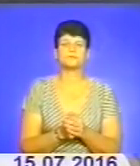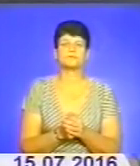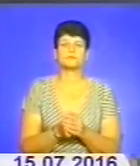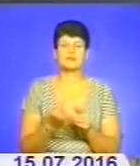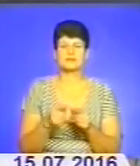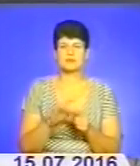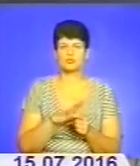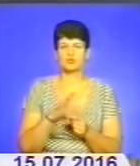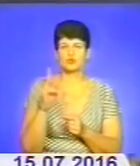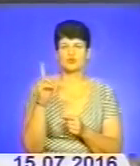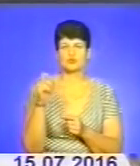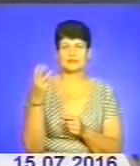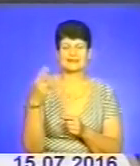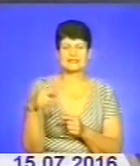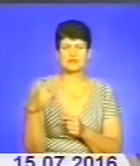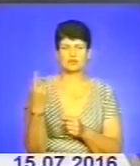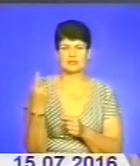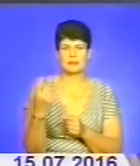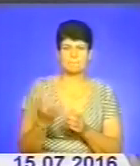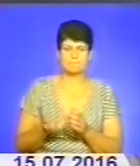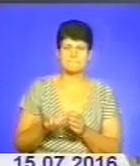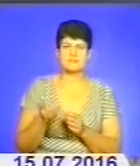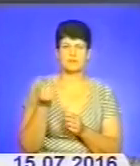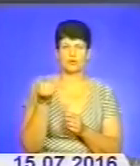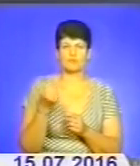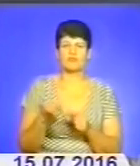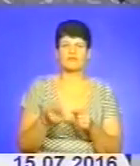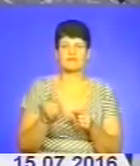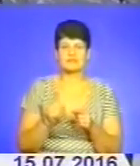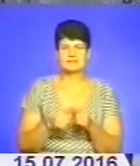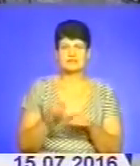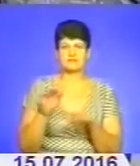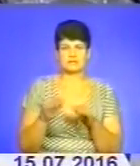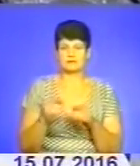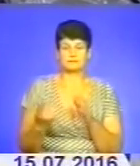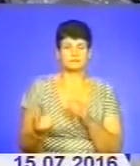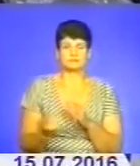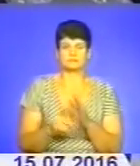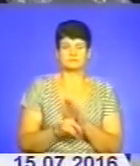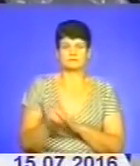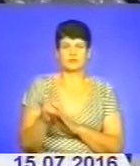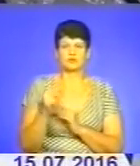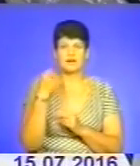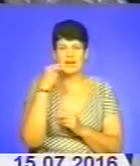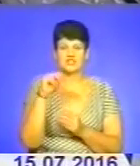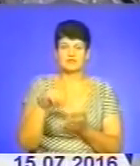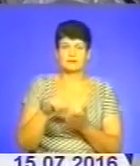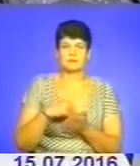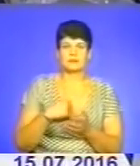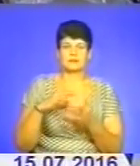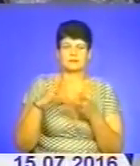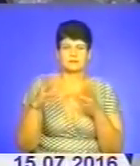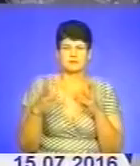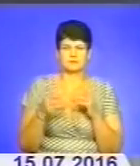це було 131 підйом. Я в такій вазі дебютував. Щоб краще виступити, мені треба загальну